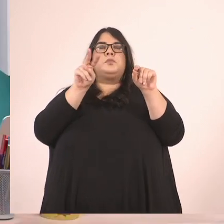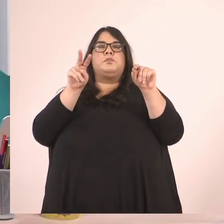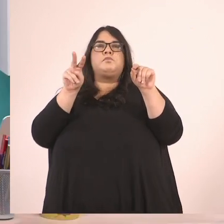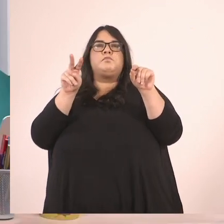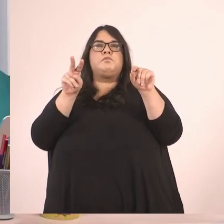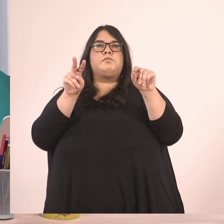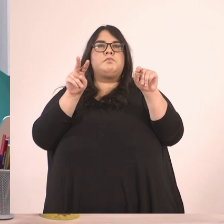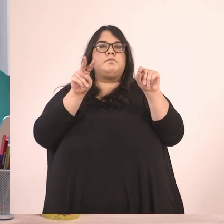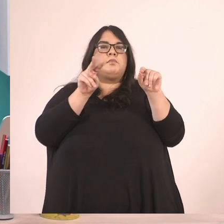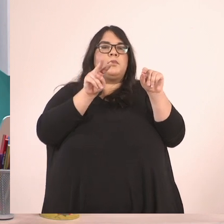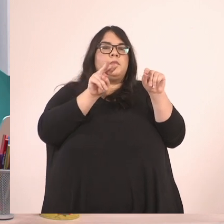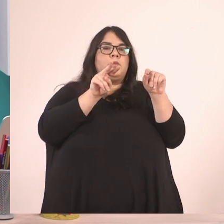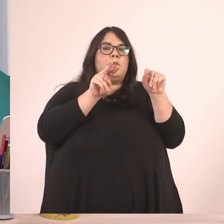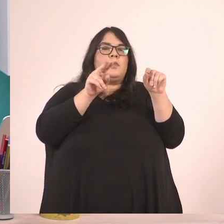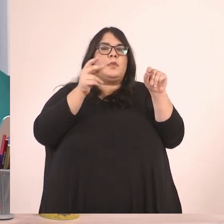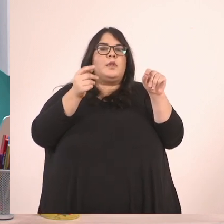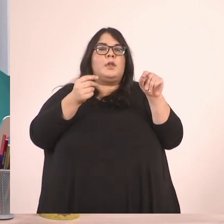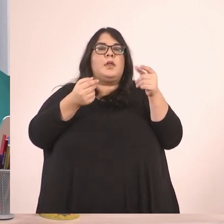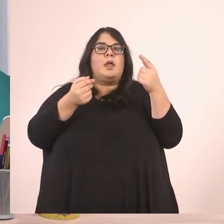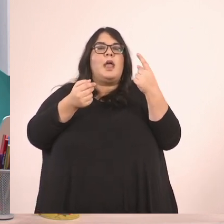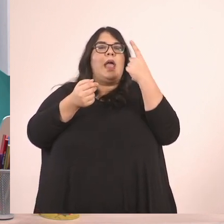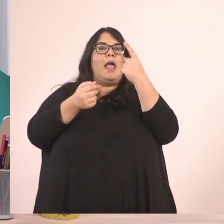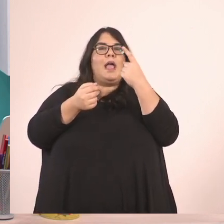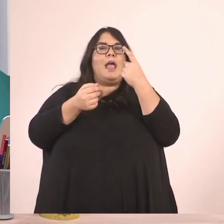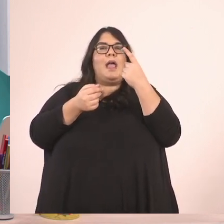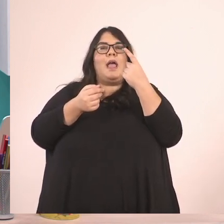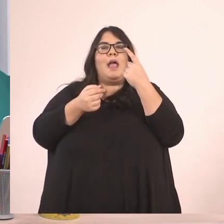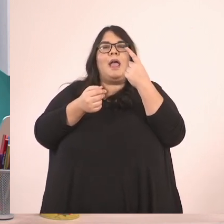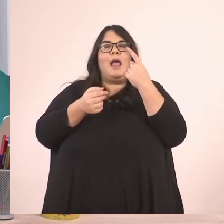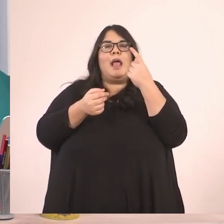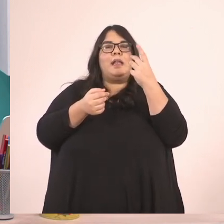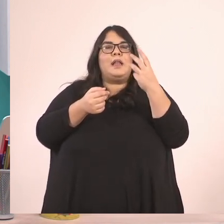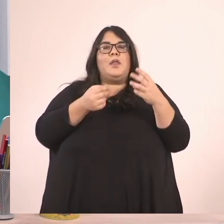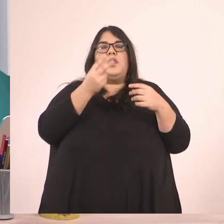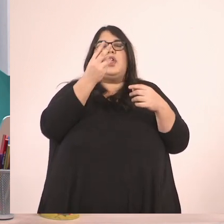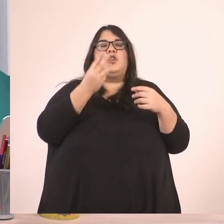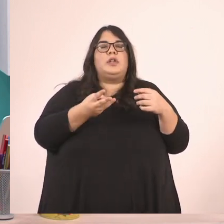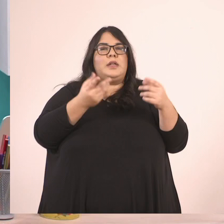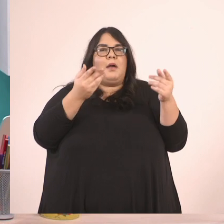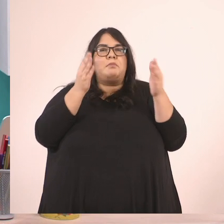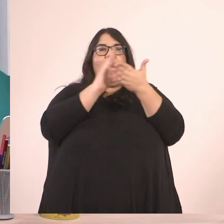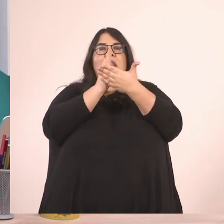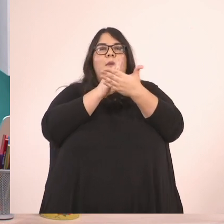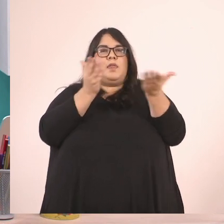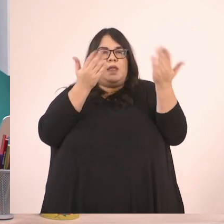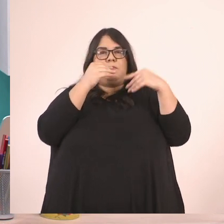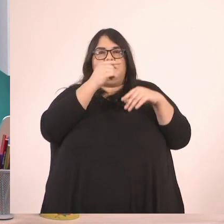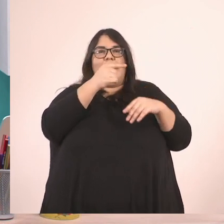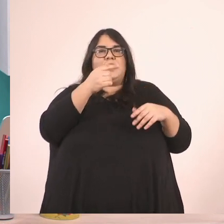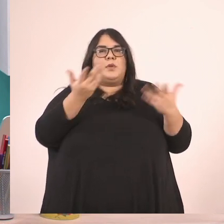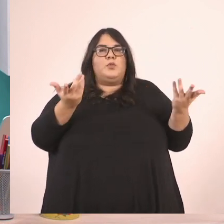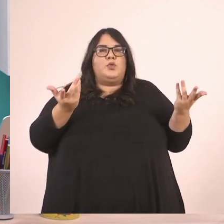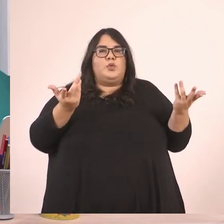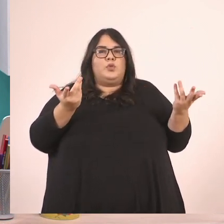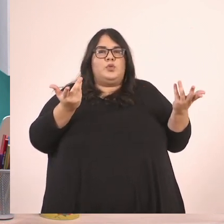το 1 τρίτο και το 2 τρίτα, δεν μας είναι εύκολο να βρούμε ένα κλάσμα που να υπάρχει ανάμεσά τους.